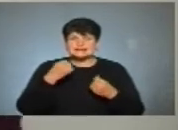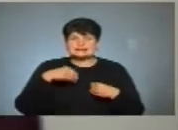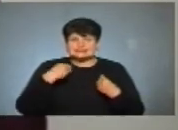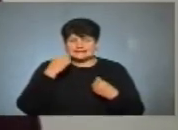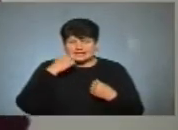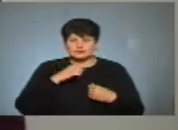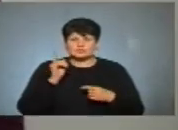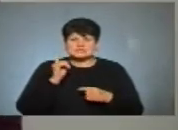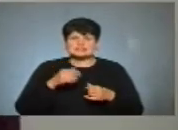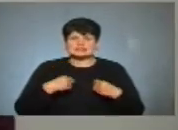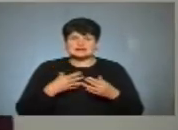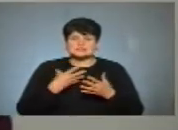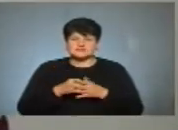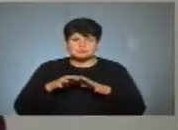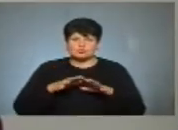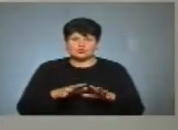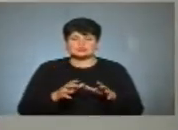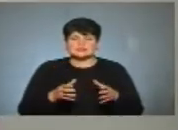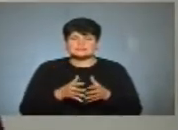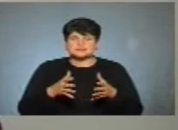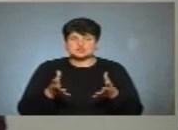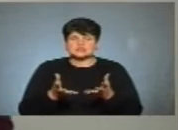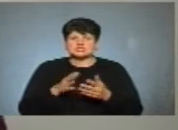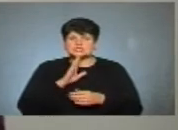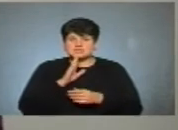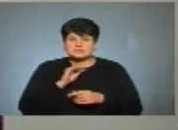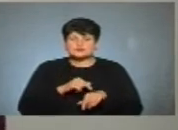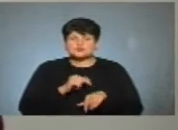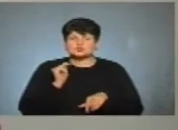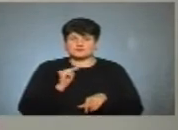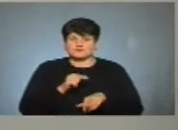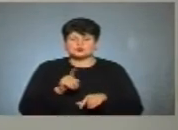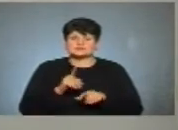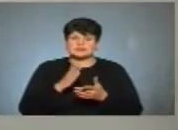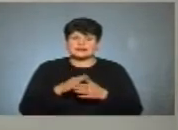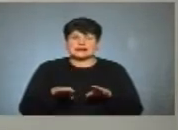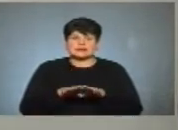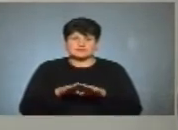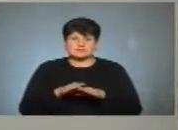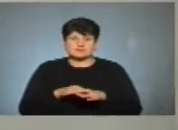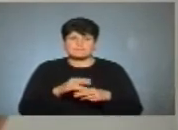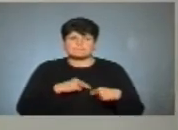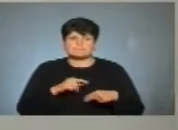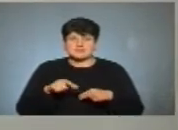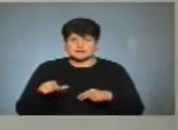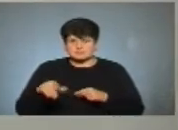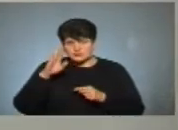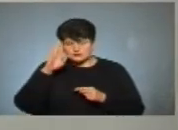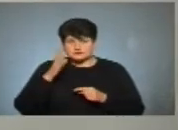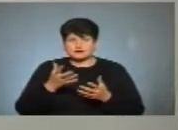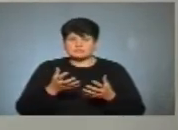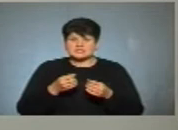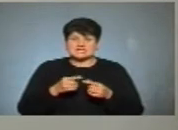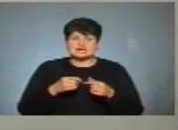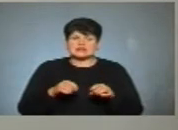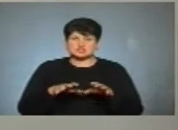ми бачимо, що збільшується кількість жінок, я думаю, вона буде ще більше збільшитись, тому що жінки відчувають, ну, що вони є рівними партнерами для чоловіків у таких сферах, як прийняття